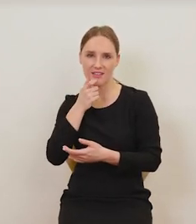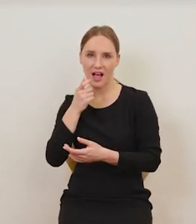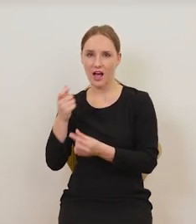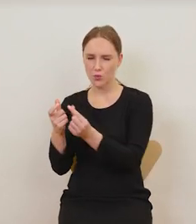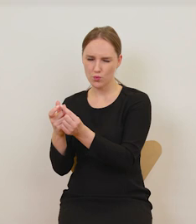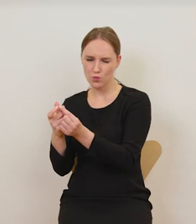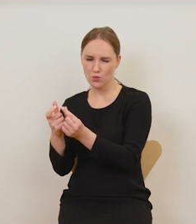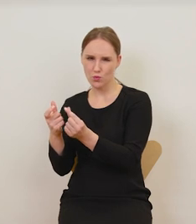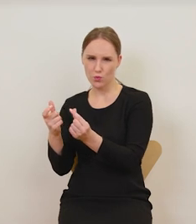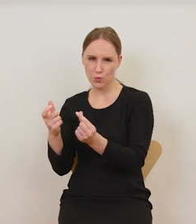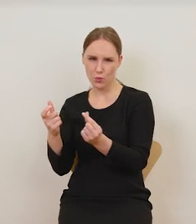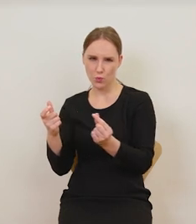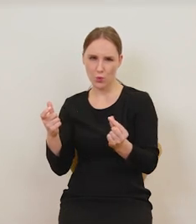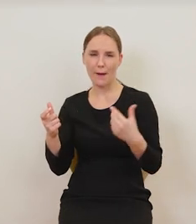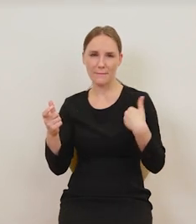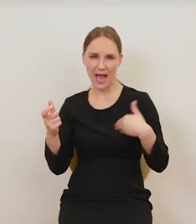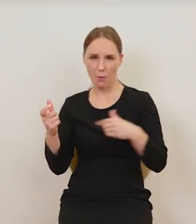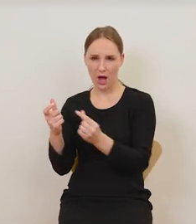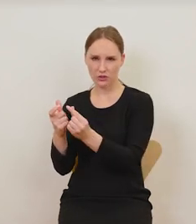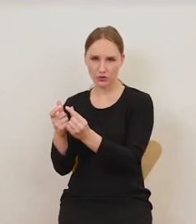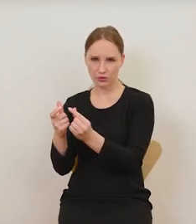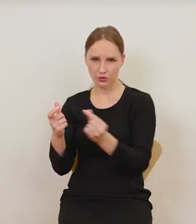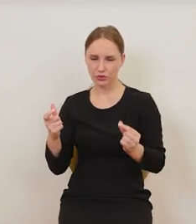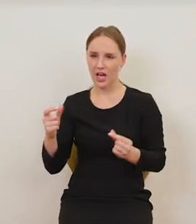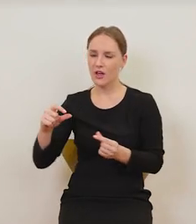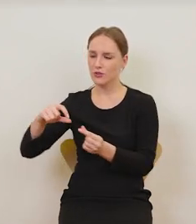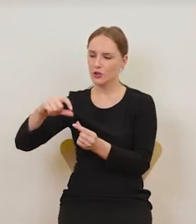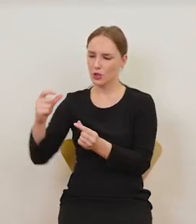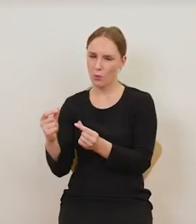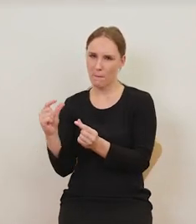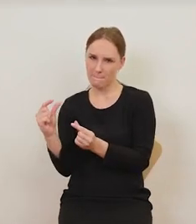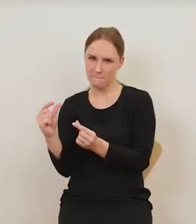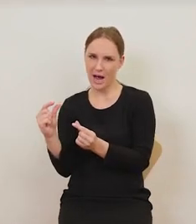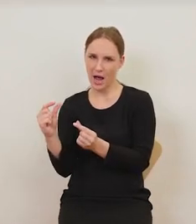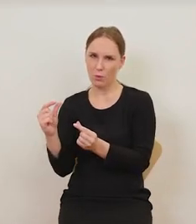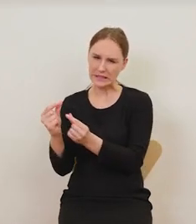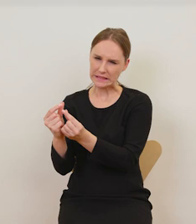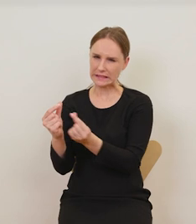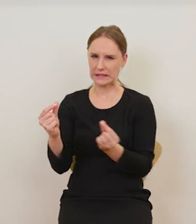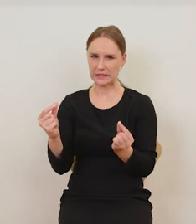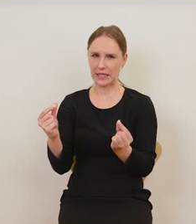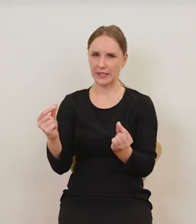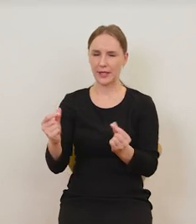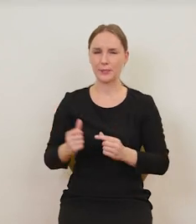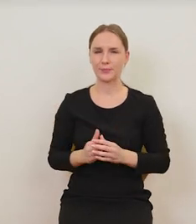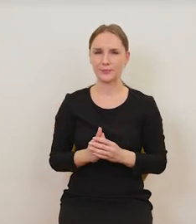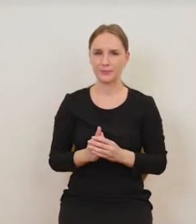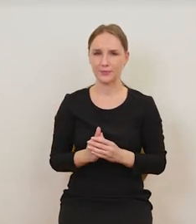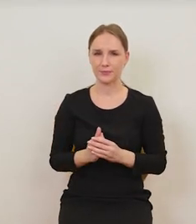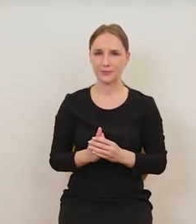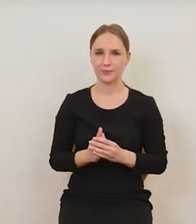Długa taka rączka, biała fajka. Mały cybuch – długa, cienka taka